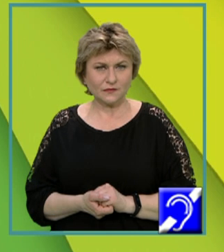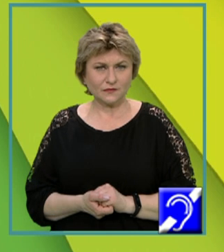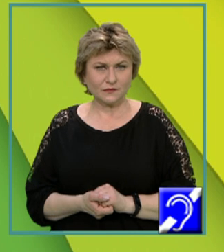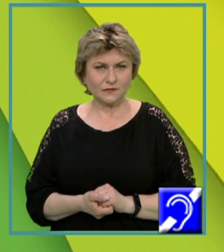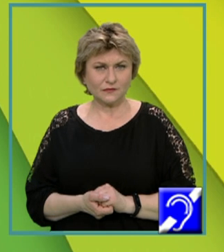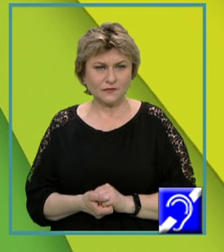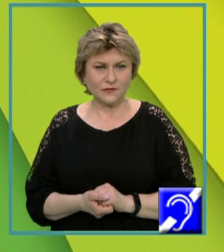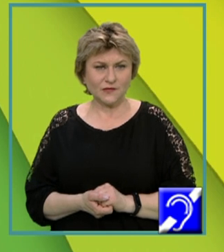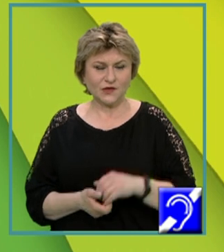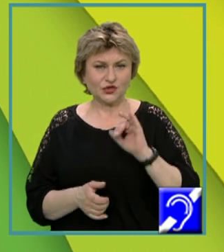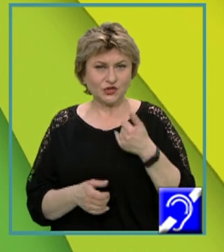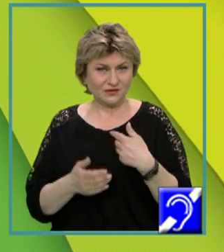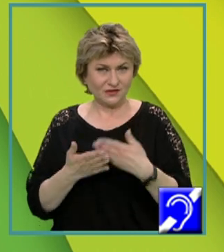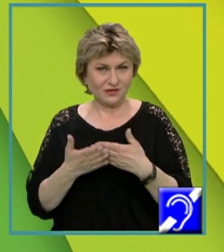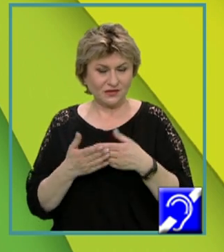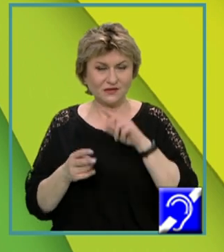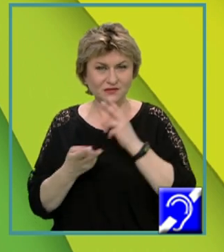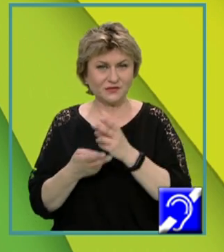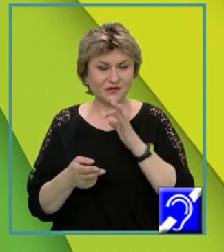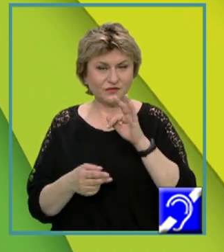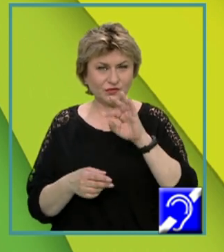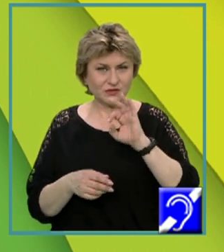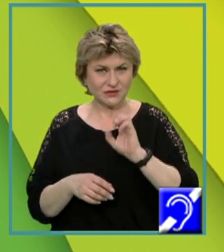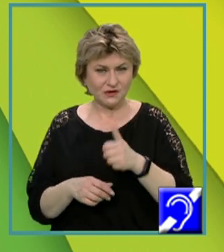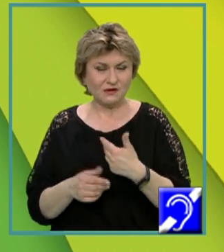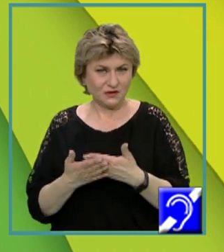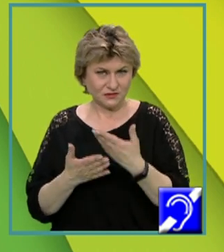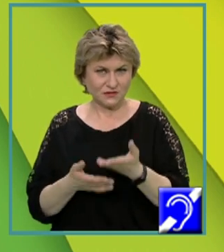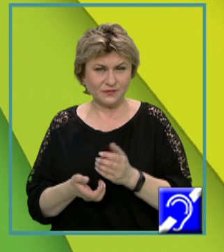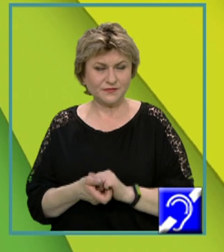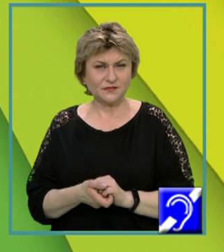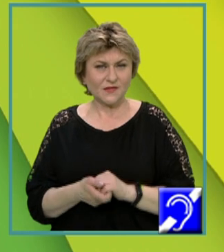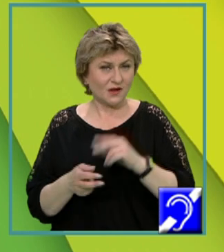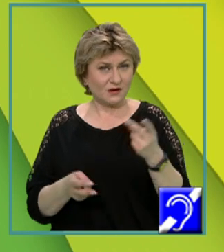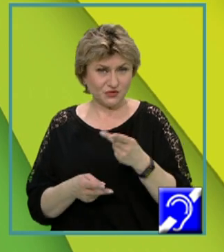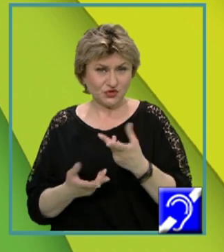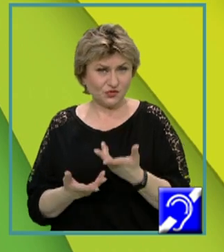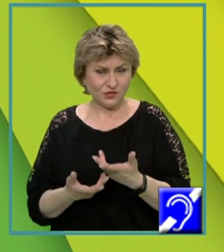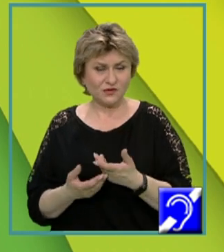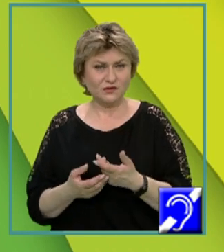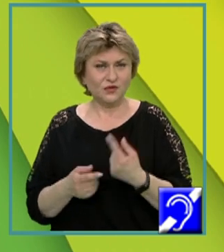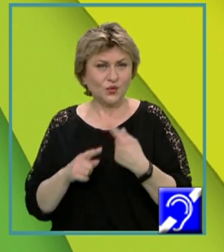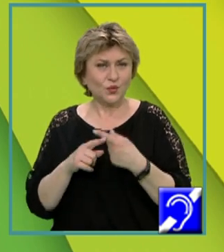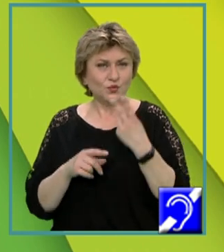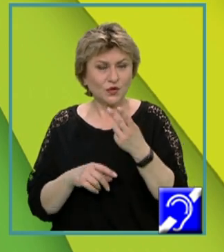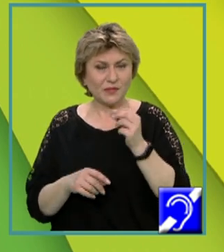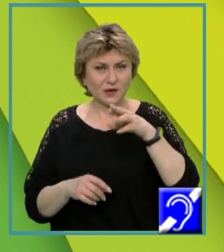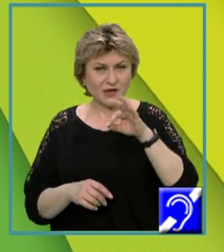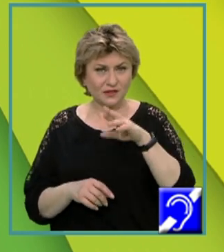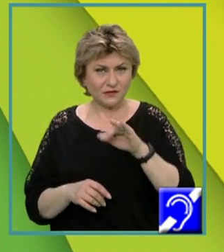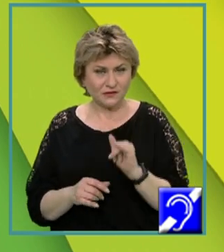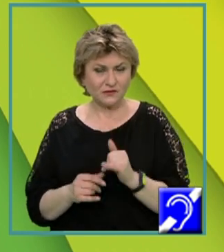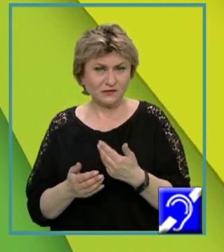și, de asemenea, funcția CMMMC, ambele cu doi parametri de tip